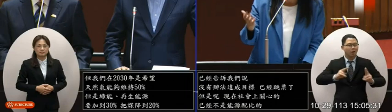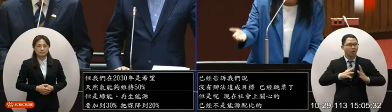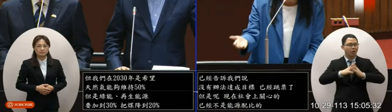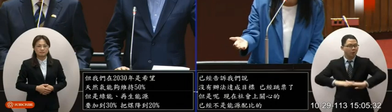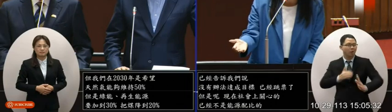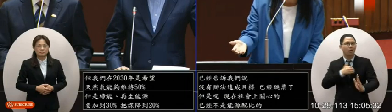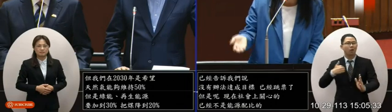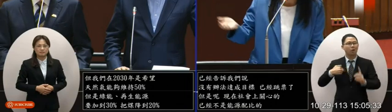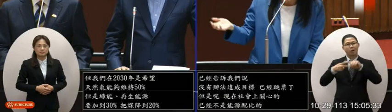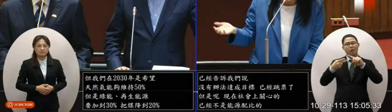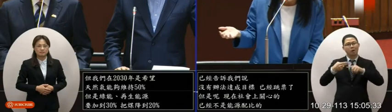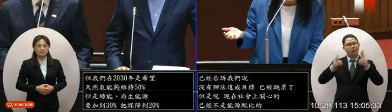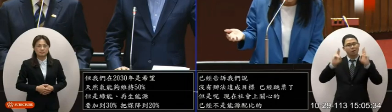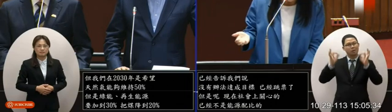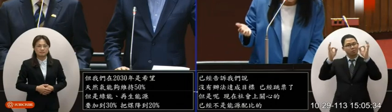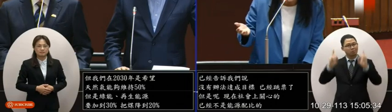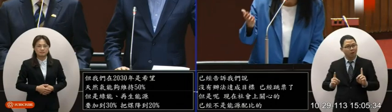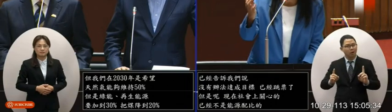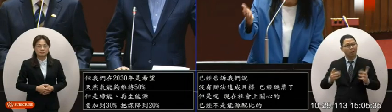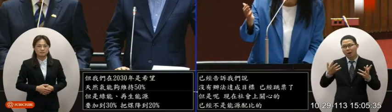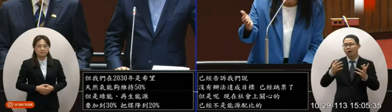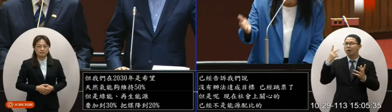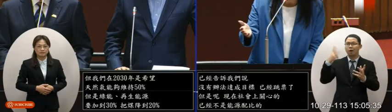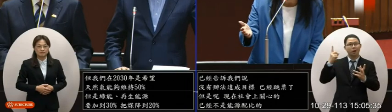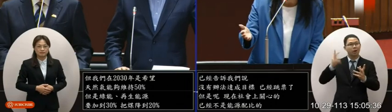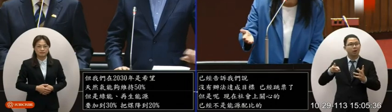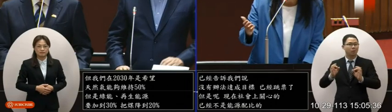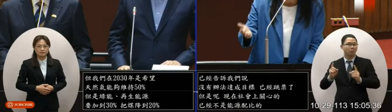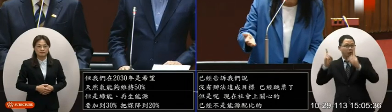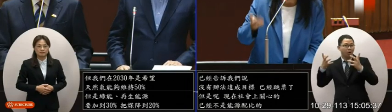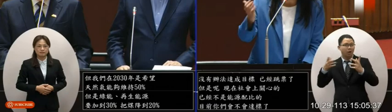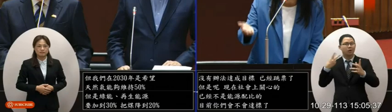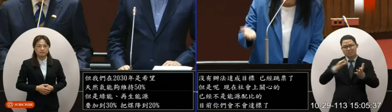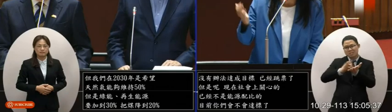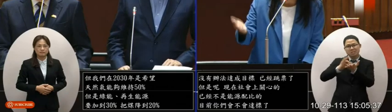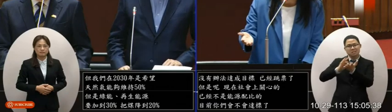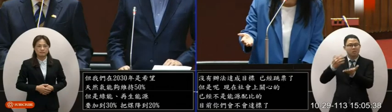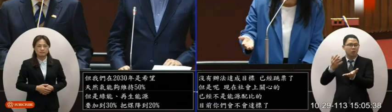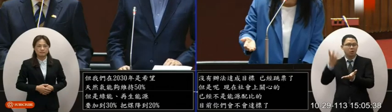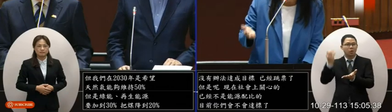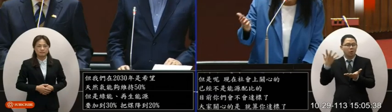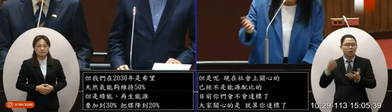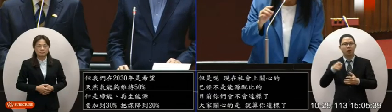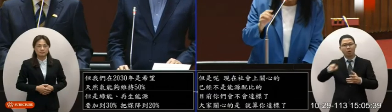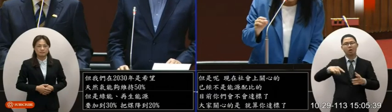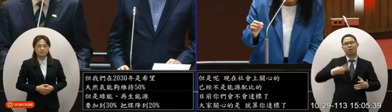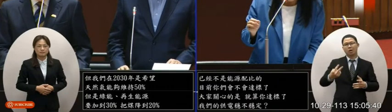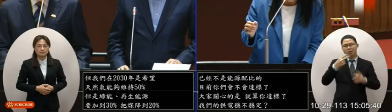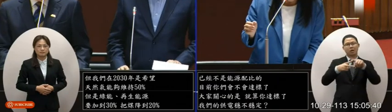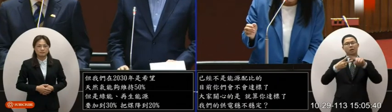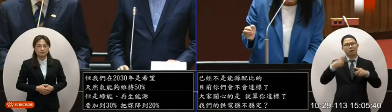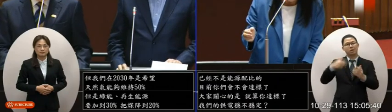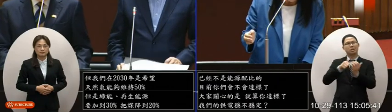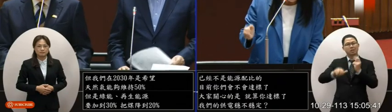費能不能調降還是會再調漲那還要再多花多少錢大家都知道天然氣再生能源都比核能